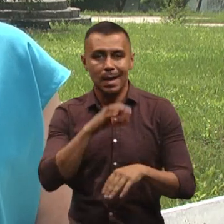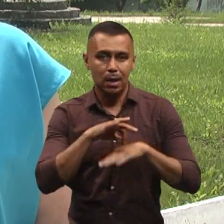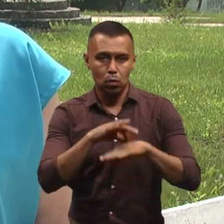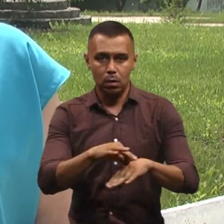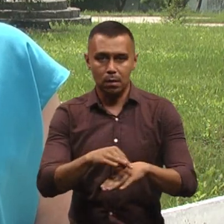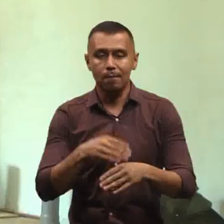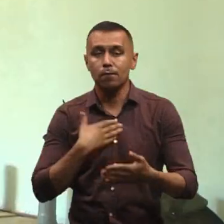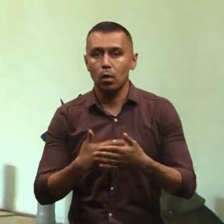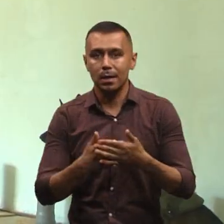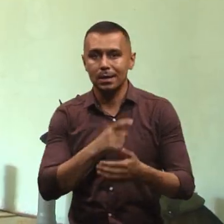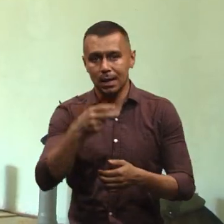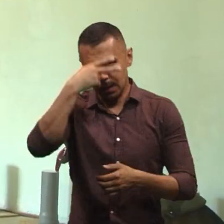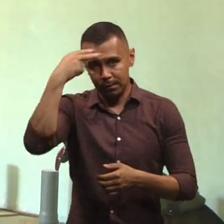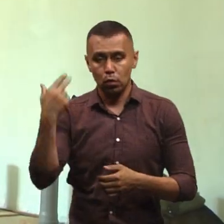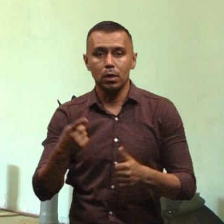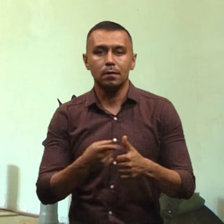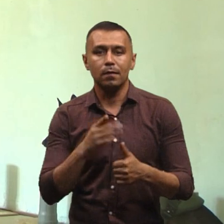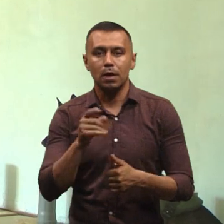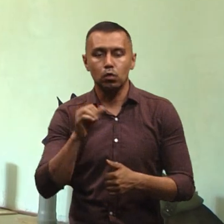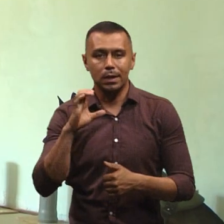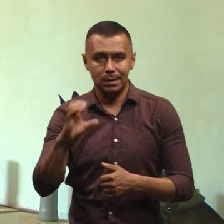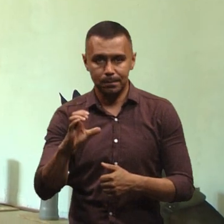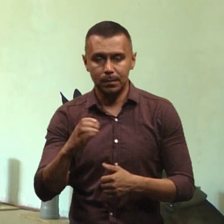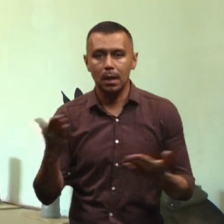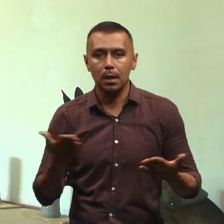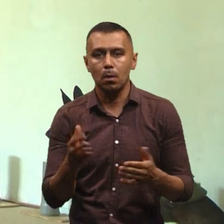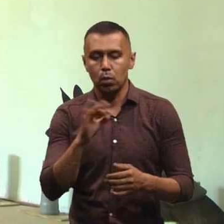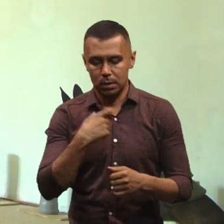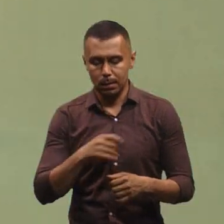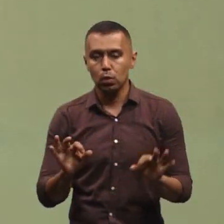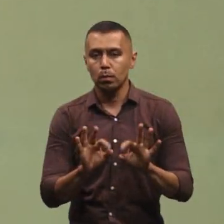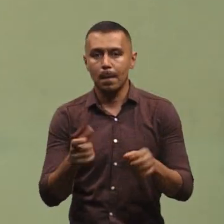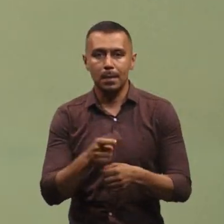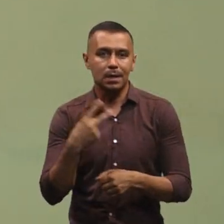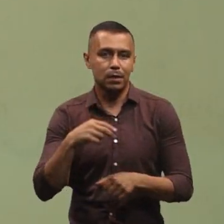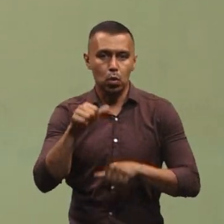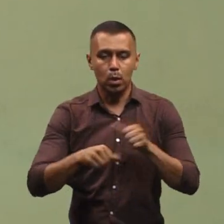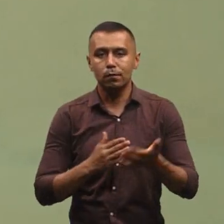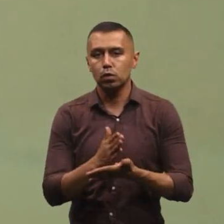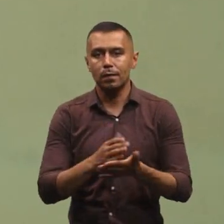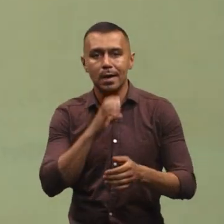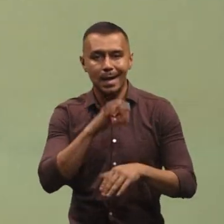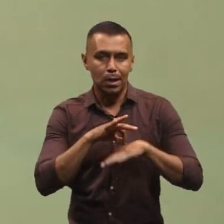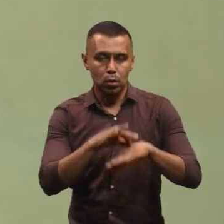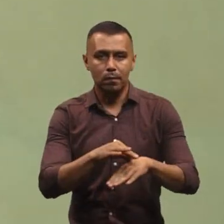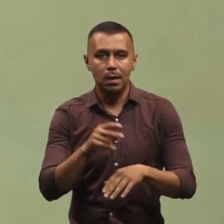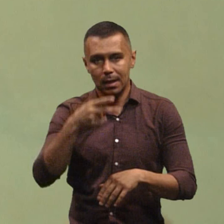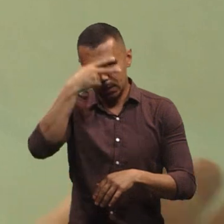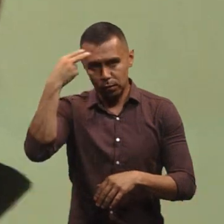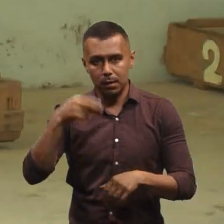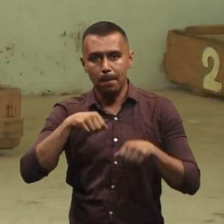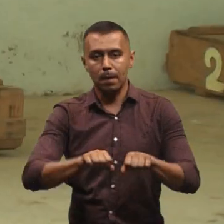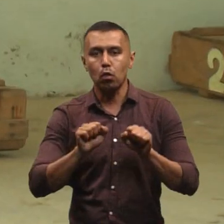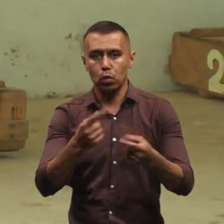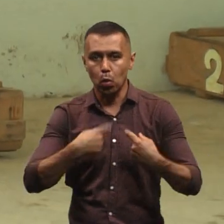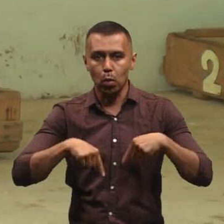волонтер з Литви. Його звати Вітау та Згустаєтісь, який про себе розповідає, більше 20 років служив кінологом у литовських правоохоронних